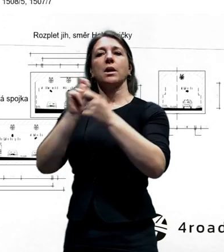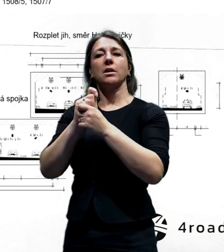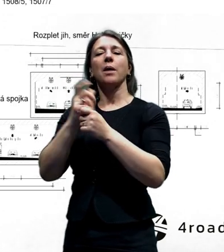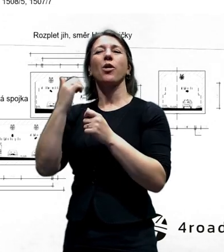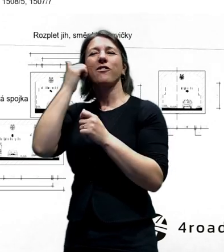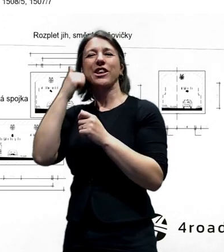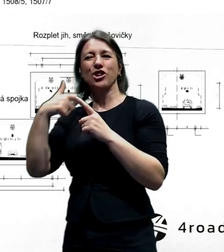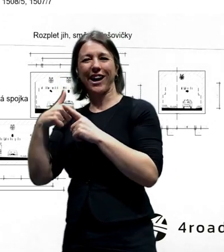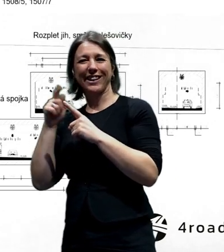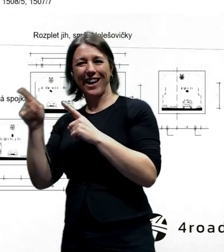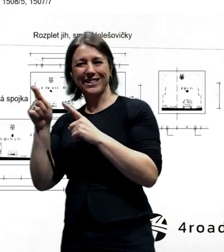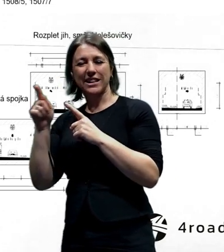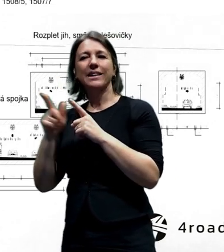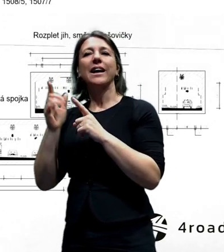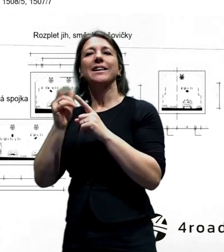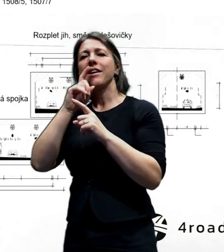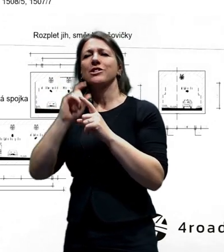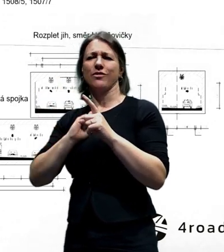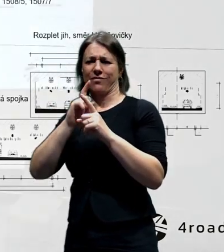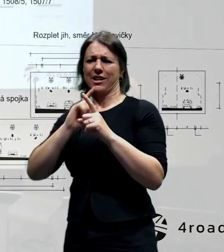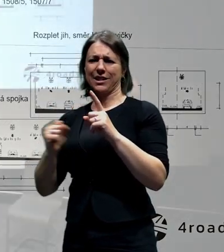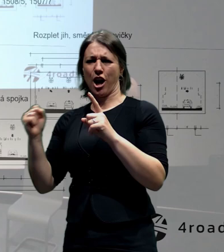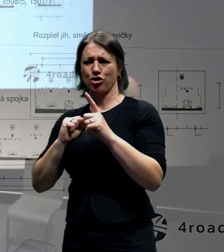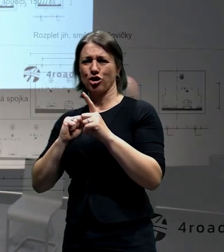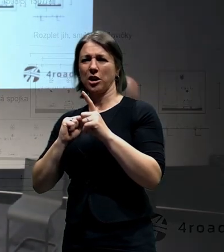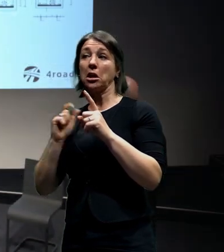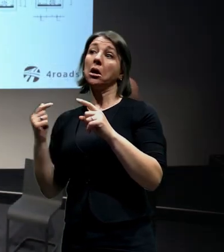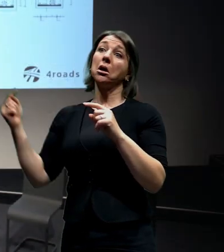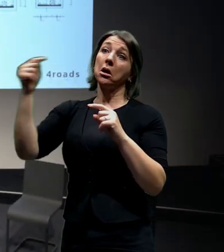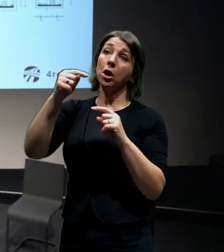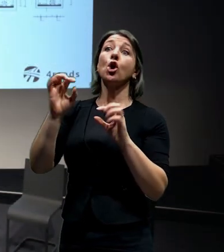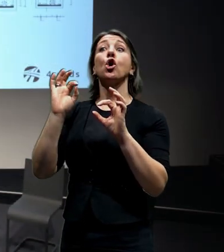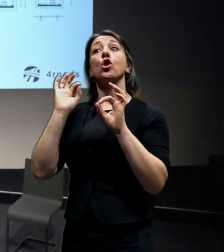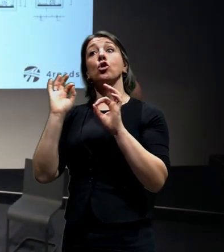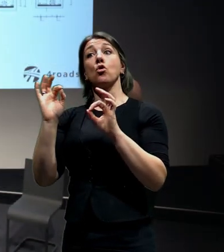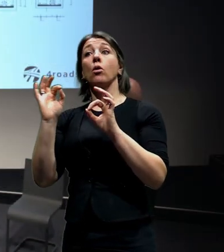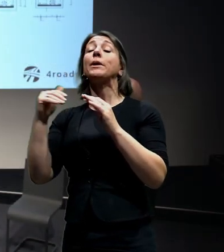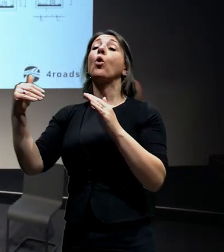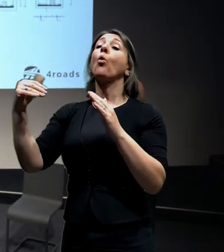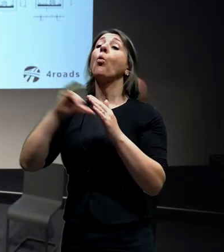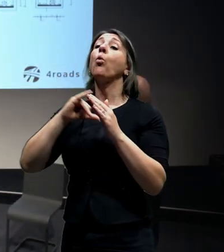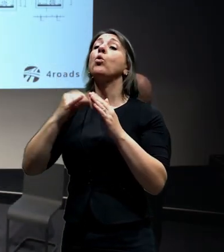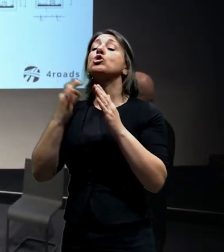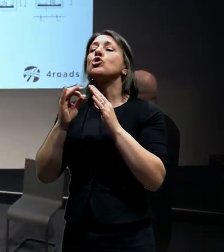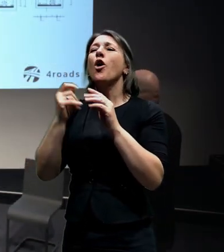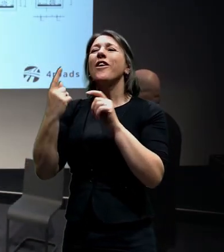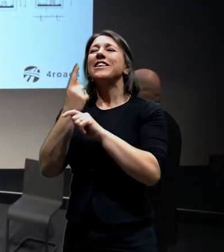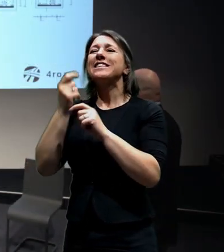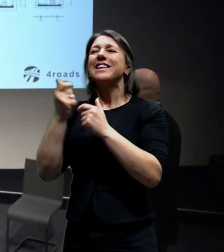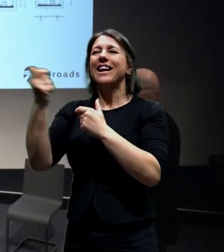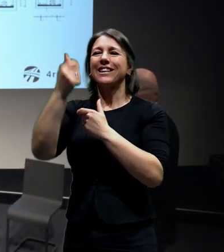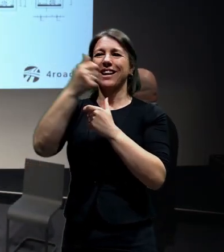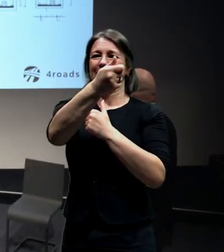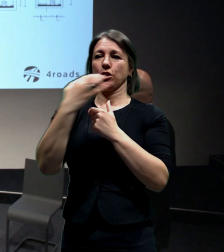Kadlece, jak to oblastí na stráži. Je to dobré zejména pro představu, co se nám děje v těch rozpletech. Toto je rozplet